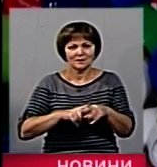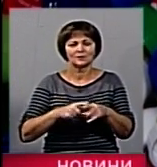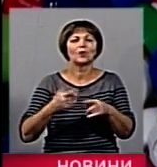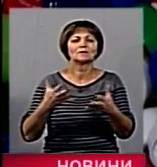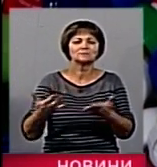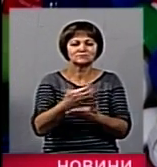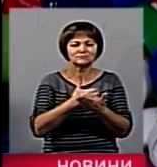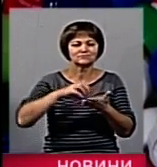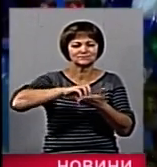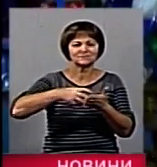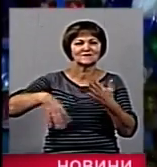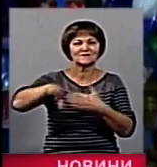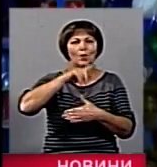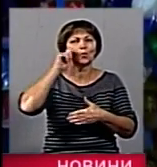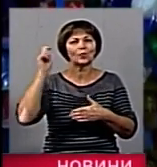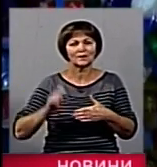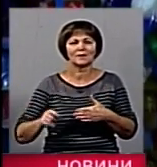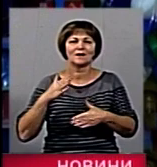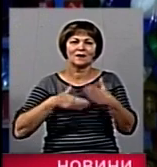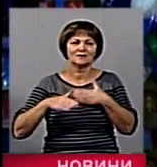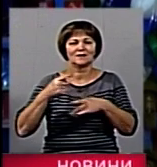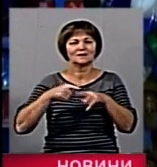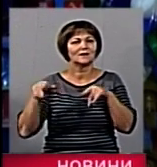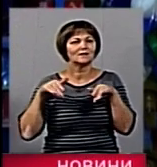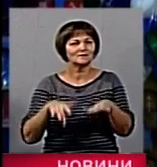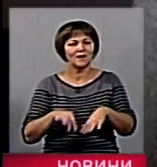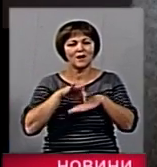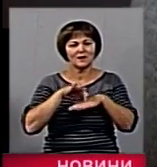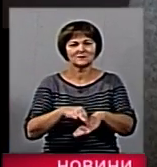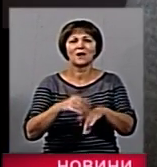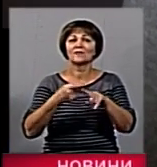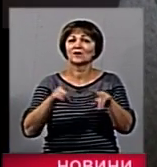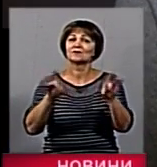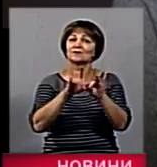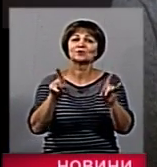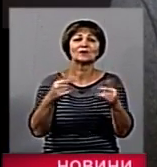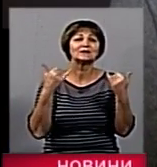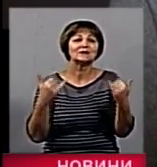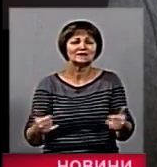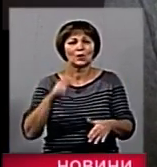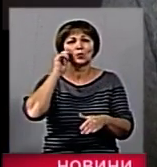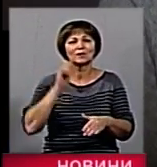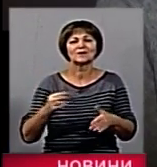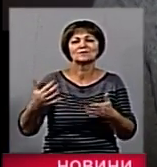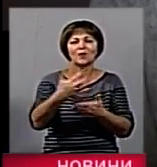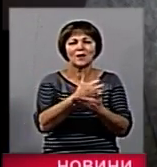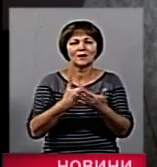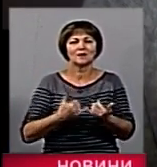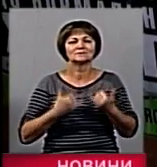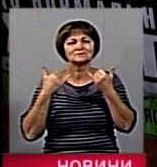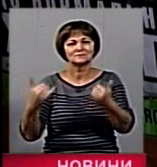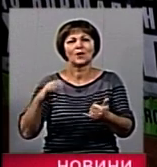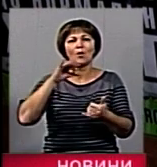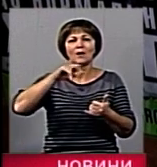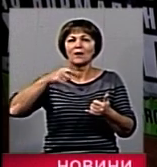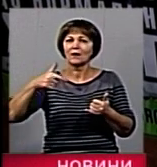линцюгової реакції охопив всю Україну, тішить організатор акції Тетяна Руденко. Вона розповідає, що нині країна збирає кошти для Олега Федорчука